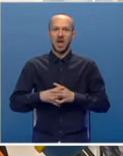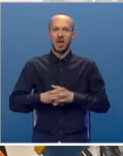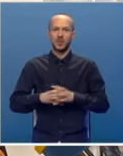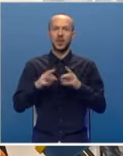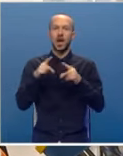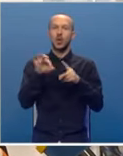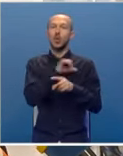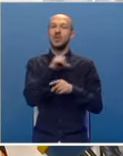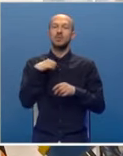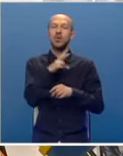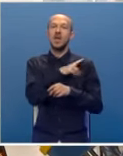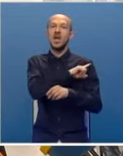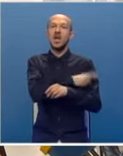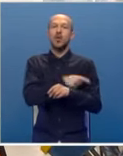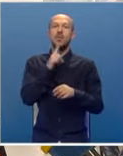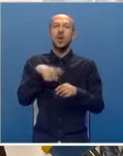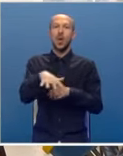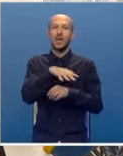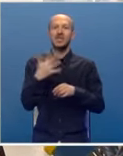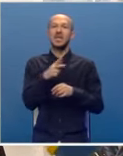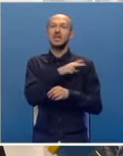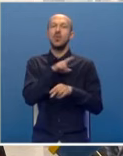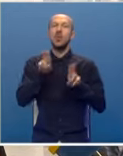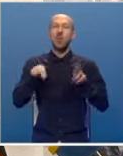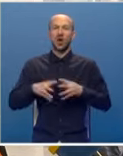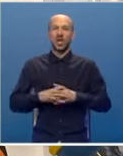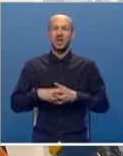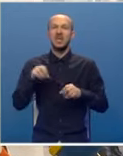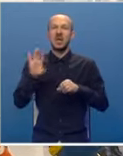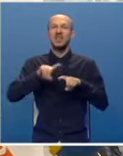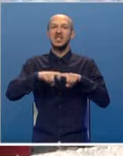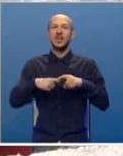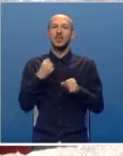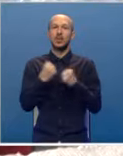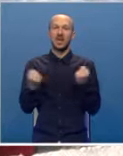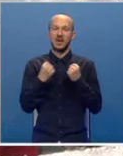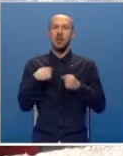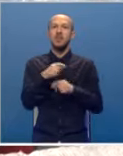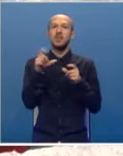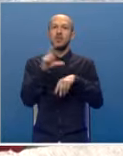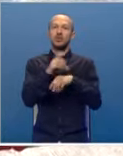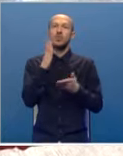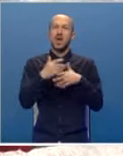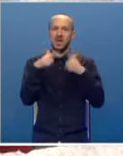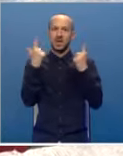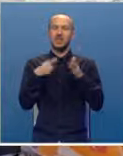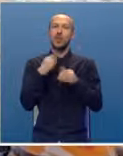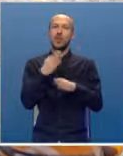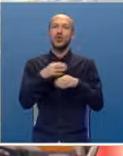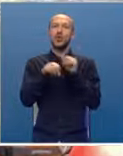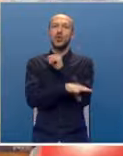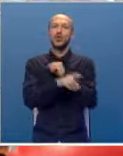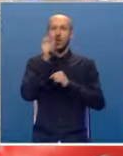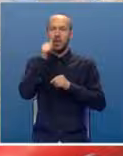A to smo imali na jako malo lokacija gdje smo mogli take stvari da treniramo. Misija u Turskoj bila je jasna da se pomogne